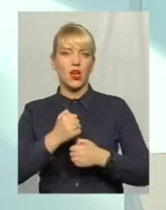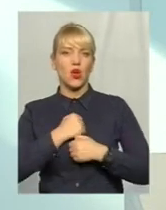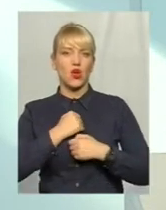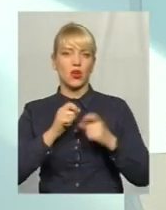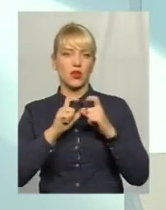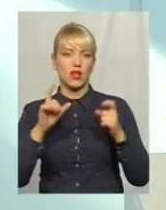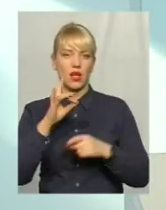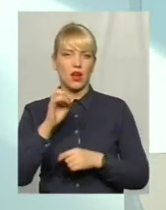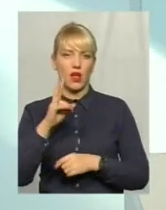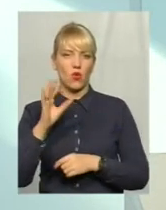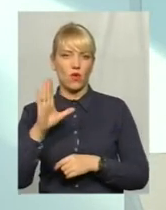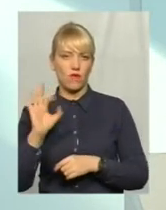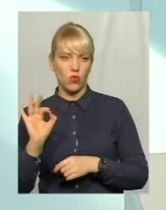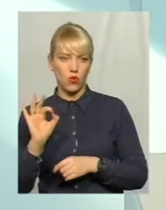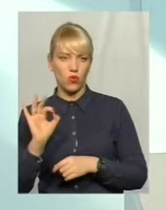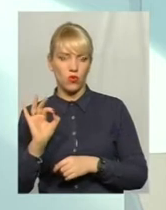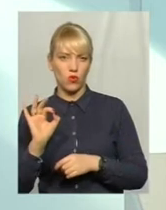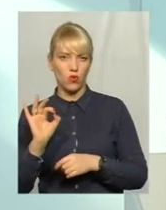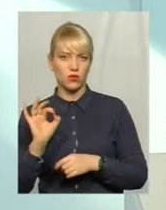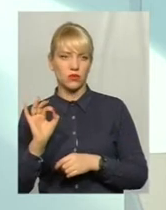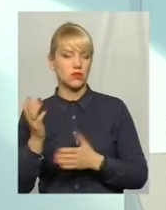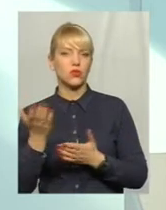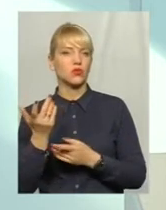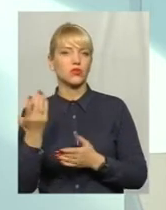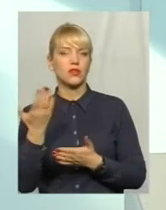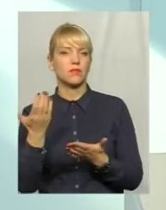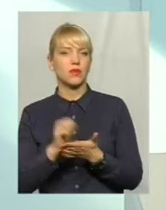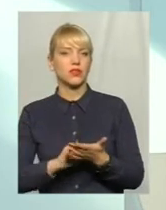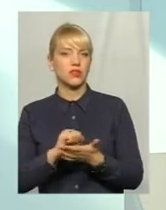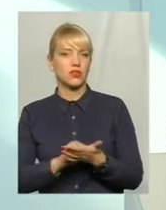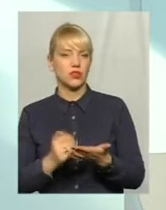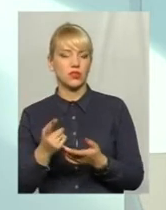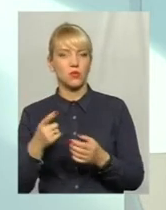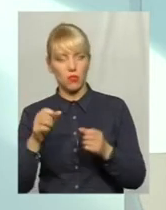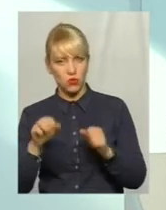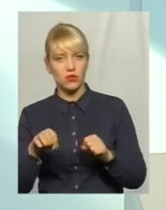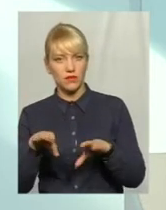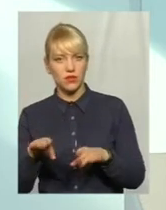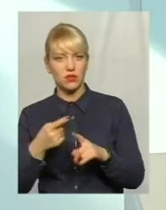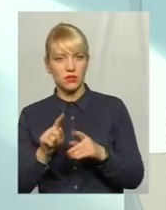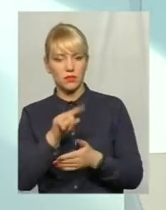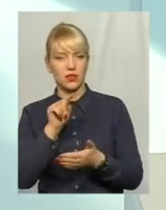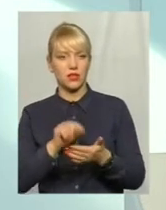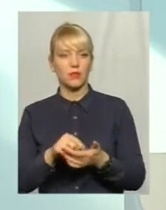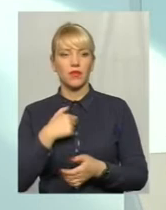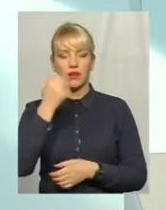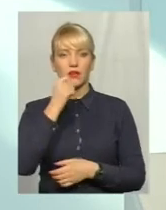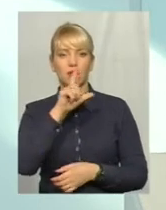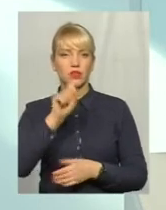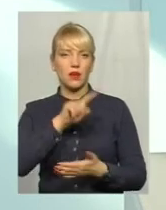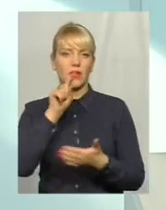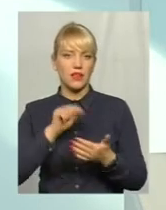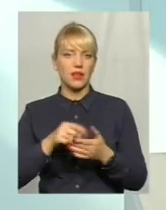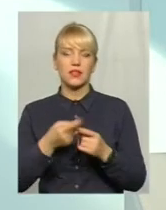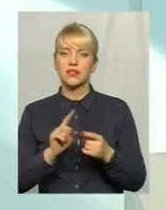питання, чи неможливо їх вирішити? Я дякую за питання. Питання не